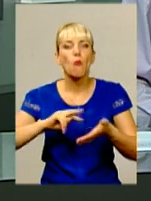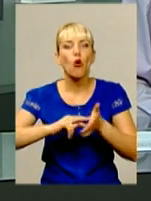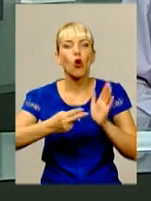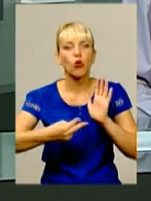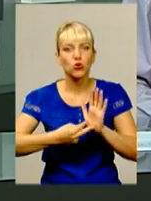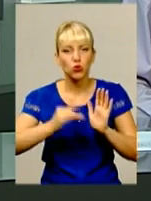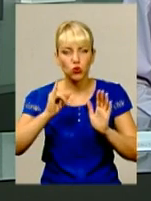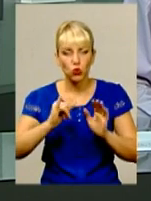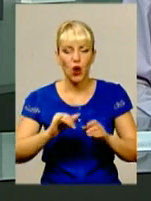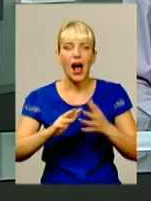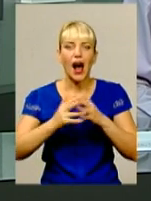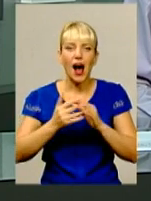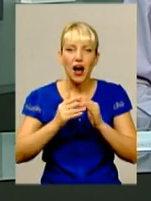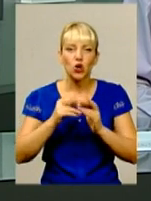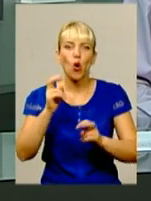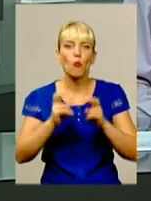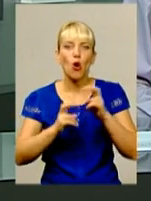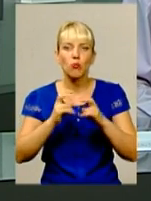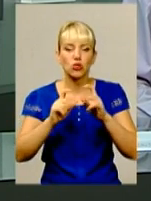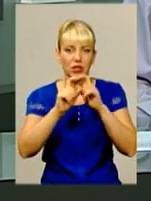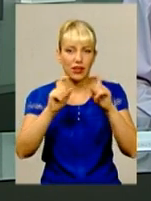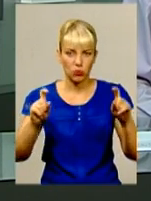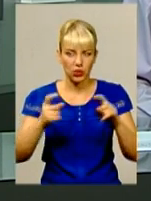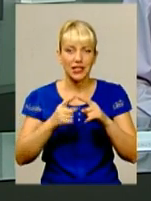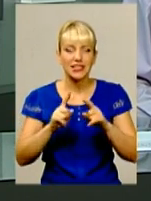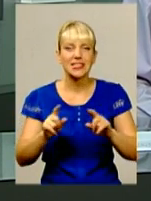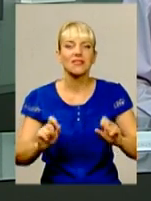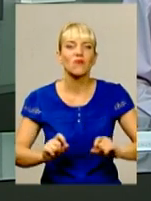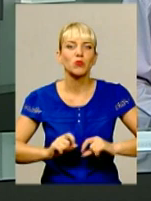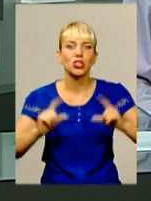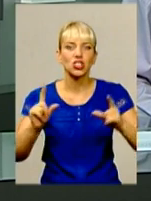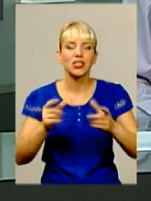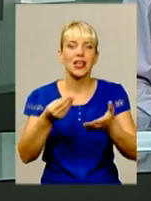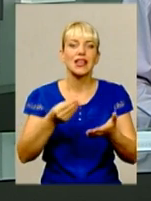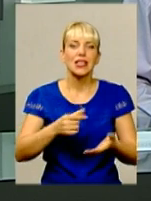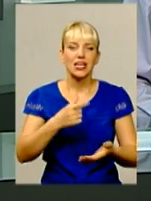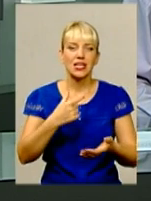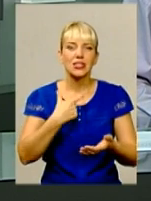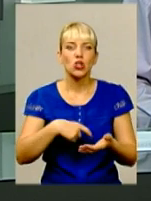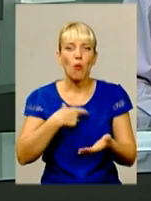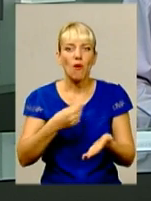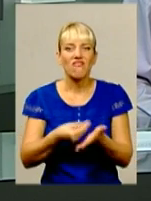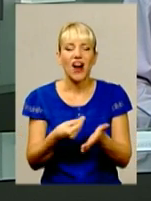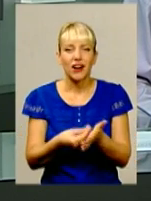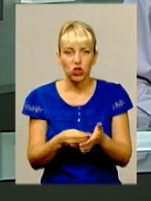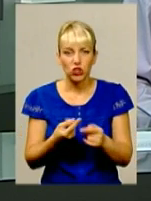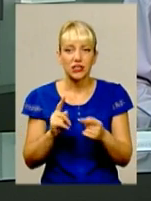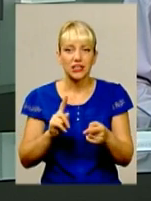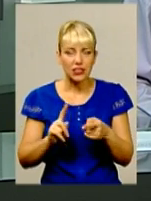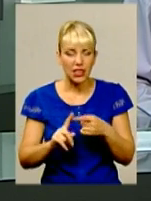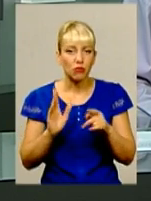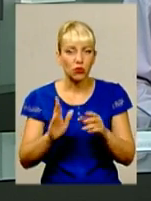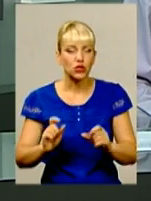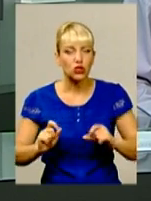Пояснюють, це і з сезонним коливанням цін, і збільшенням собівартості виробництва. Щоправда, зазначають, що ціни зростуть не